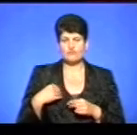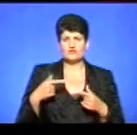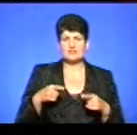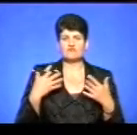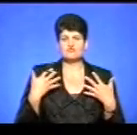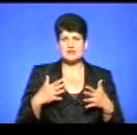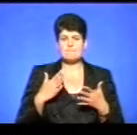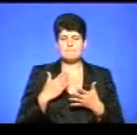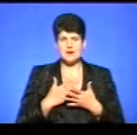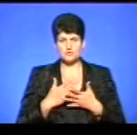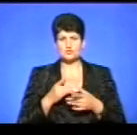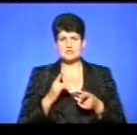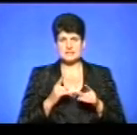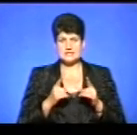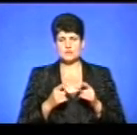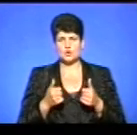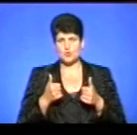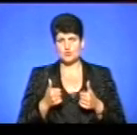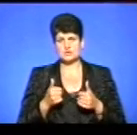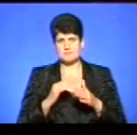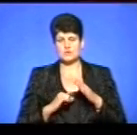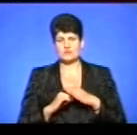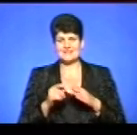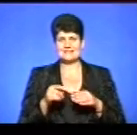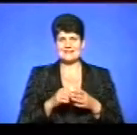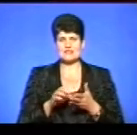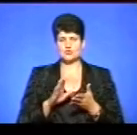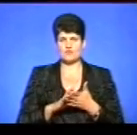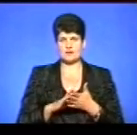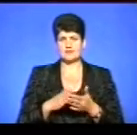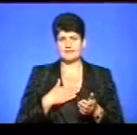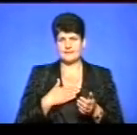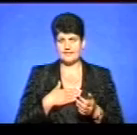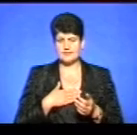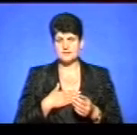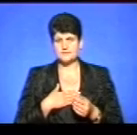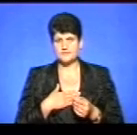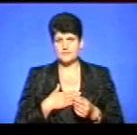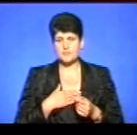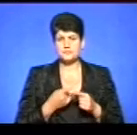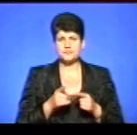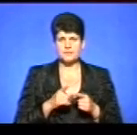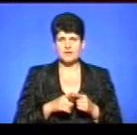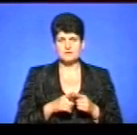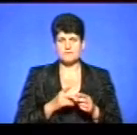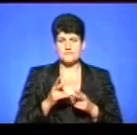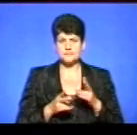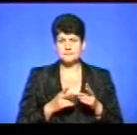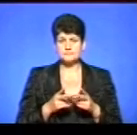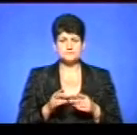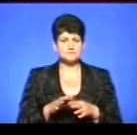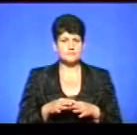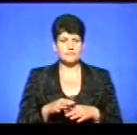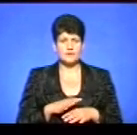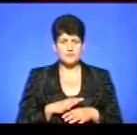вже мають дійсно хороше підґрунтя і вони зареєстрували для нас оцю петицію. Вона перебувала довій час